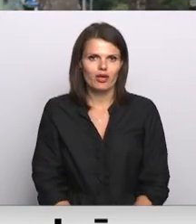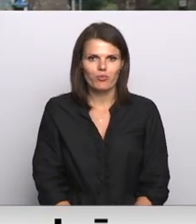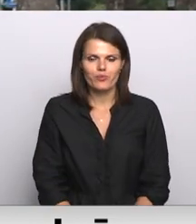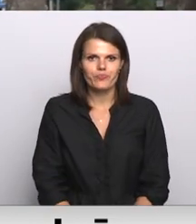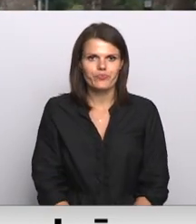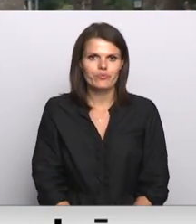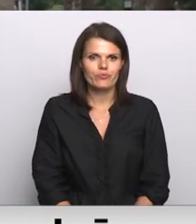Vidzemstelevīzija.